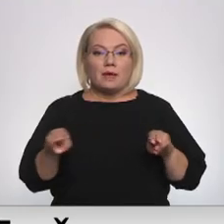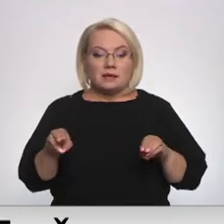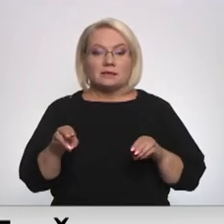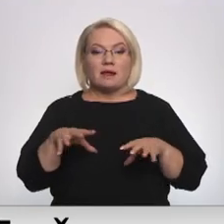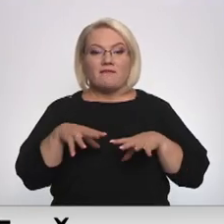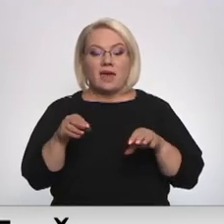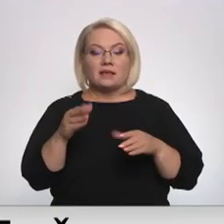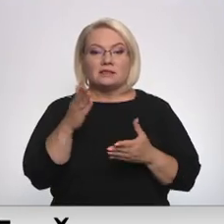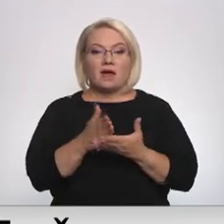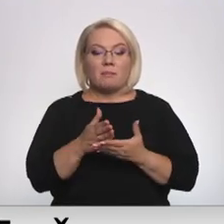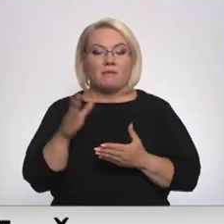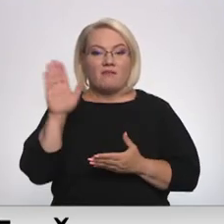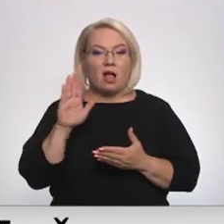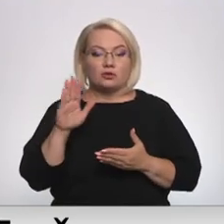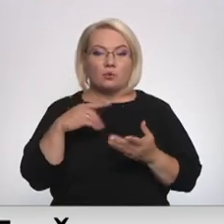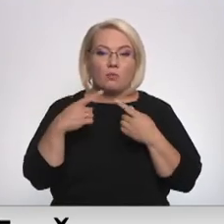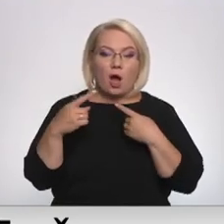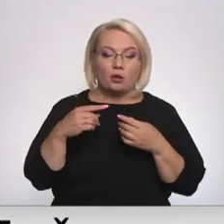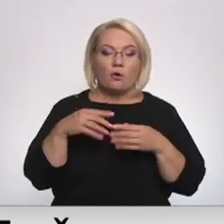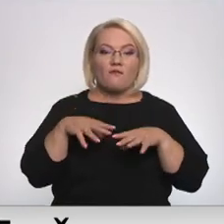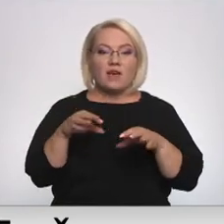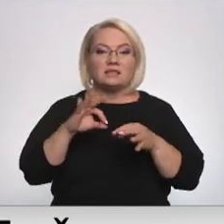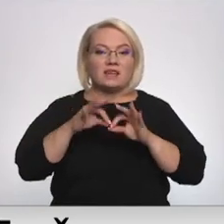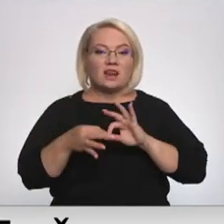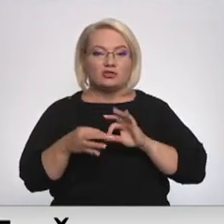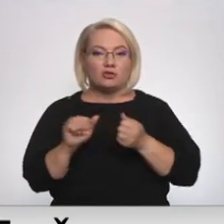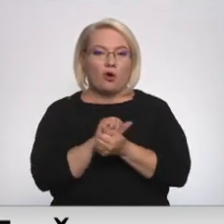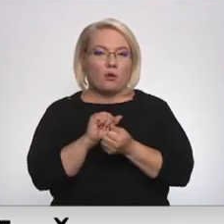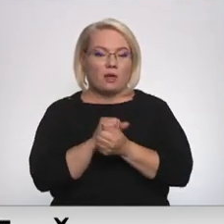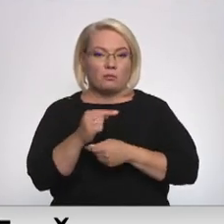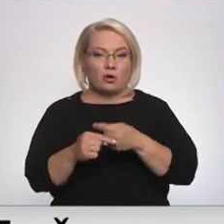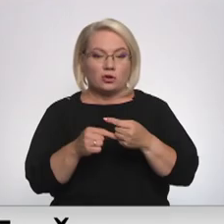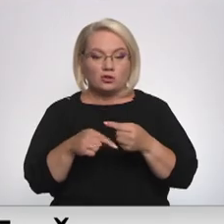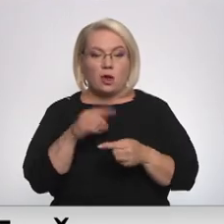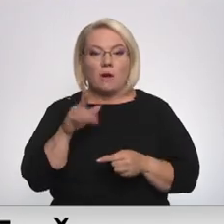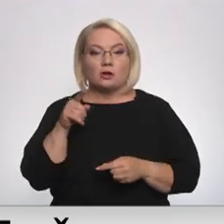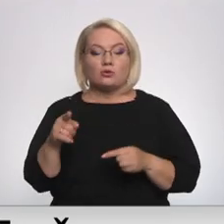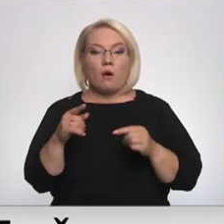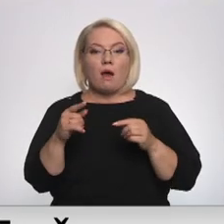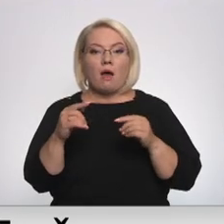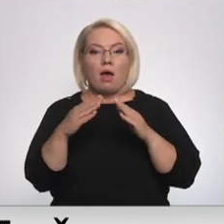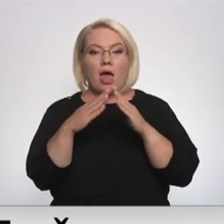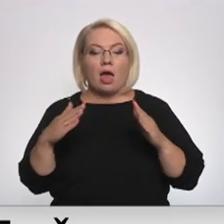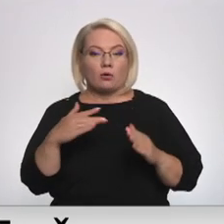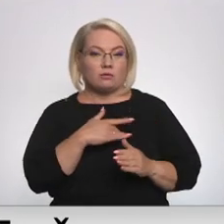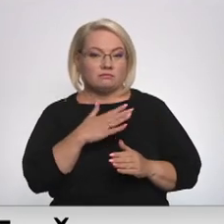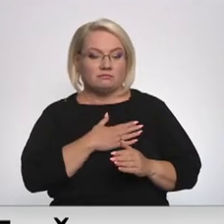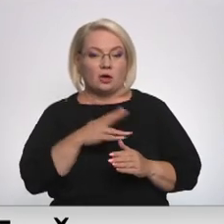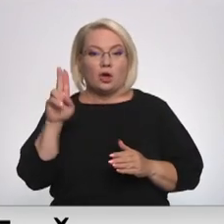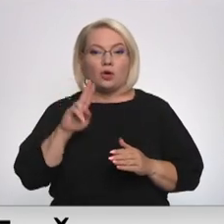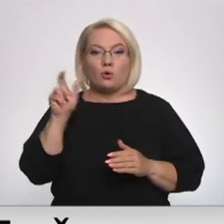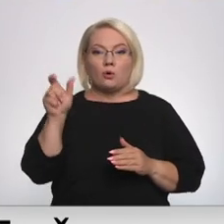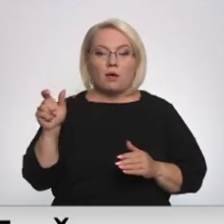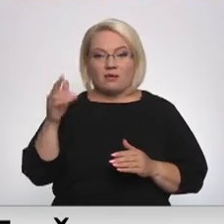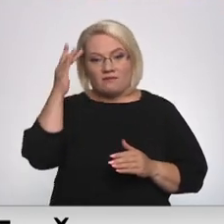pārunas un risina sarežģītu juridisku dokumentācijas procesu. Par minētu ēku nacionalizēšanu jūrmalnieku viedokļi par šo soli